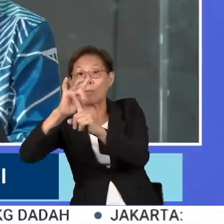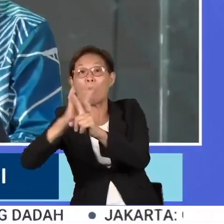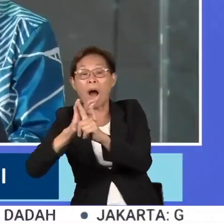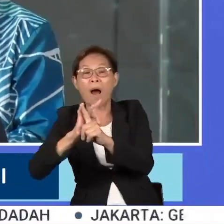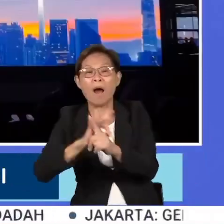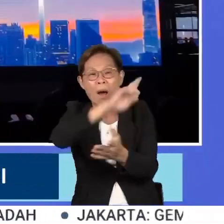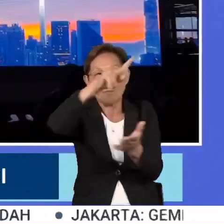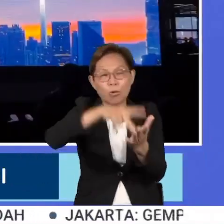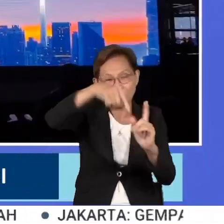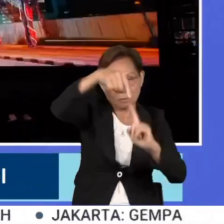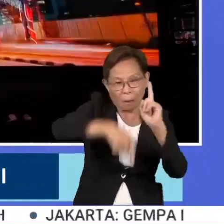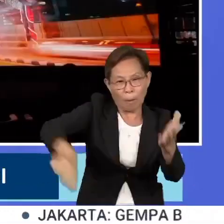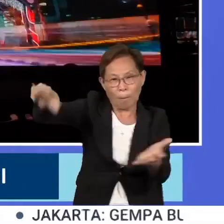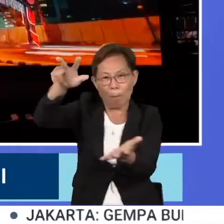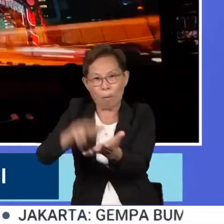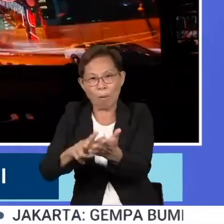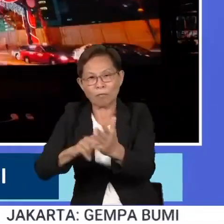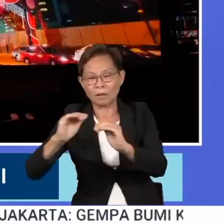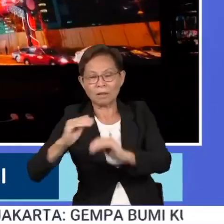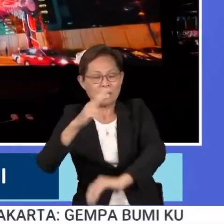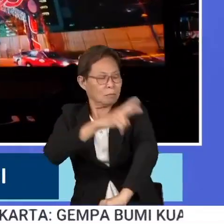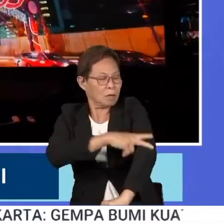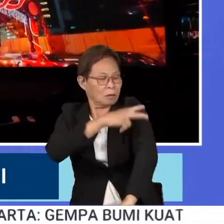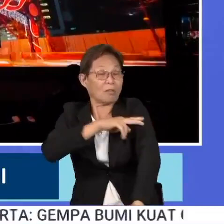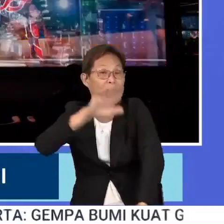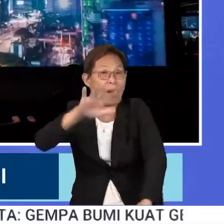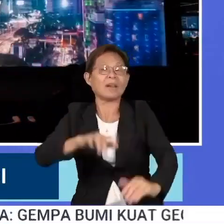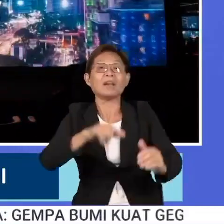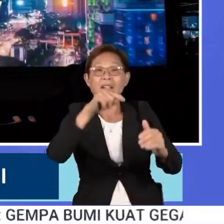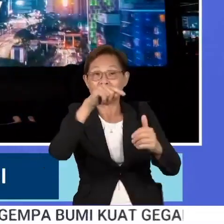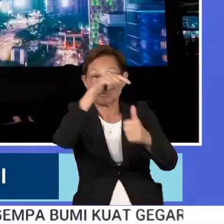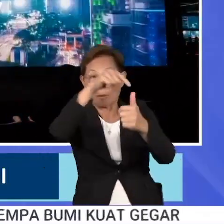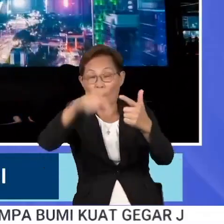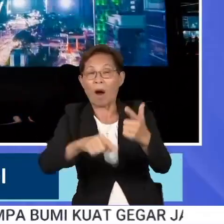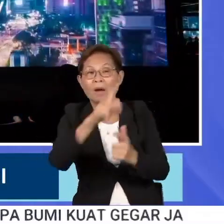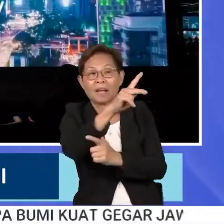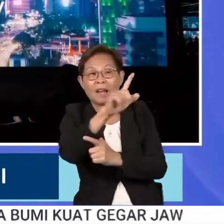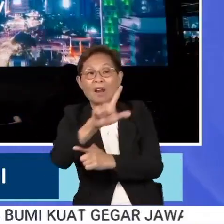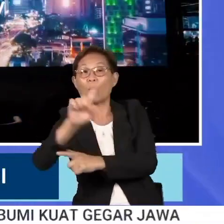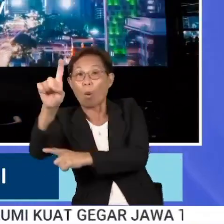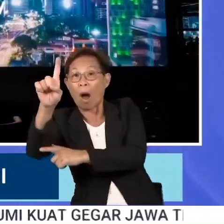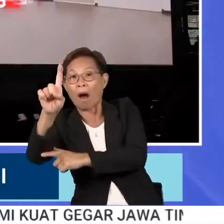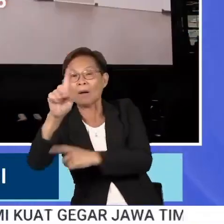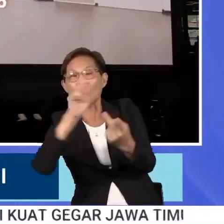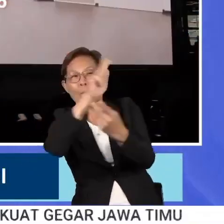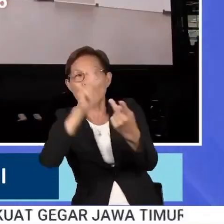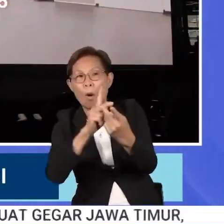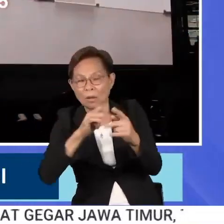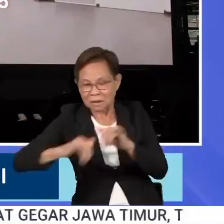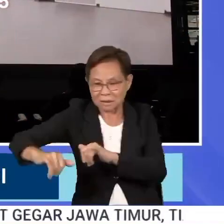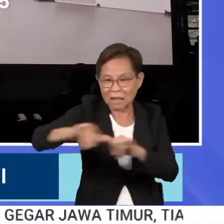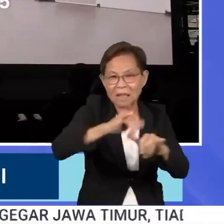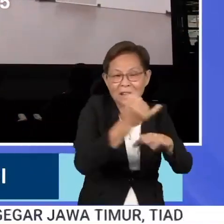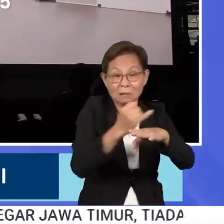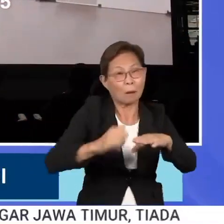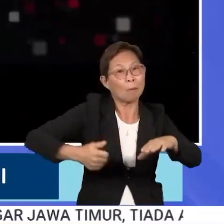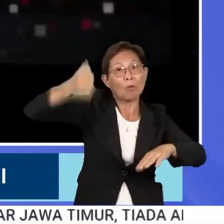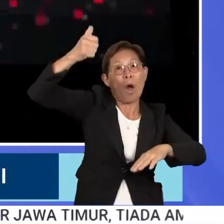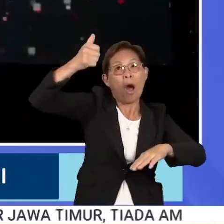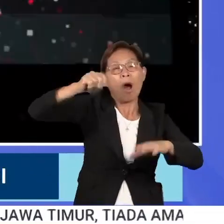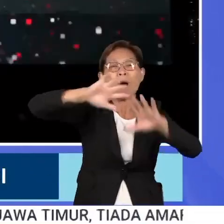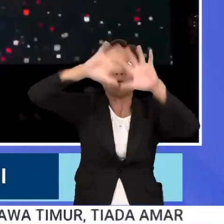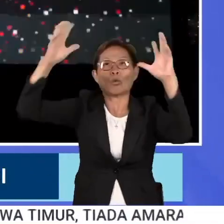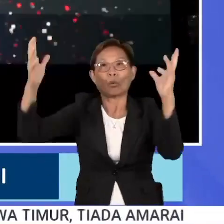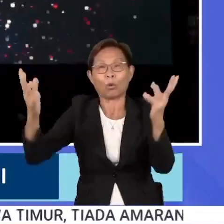data dengan pengitirafan Tier 5. ciri tersebut menjadikan KL1 sebagai menepati standar industri tertinggi secara